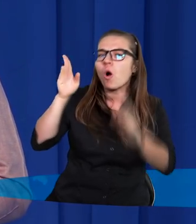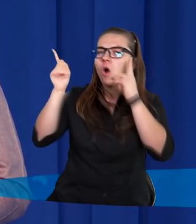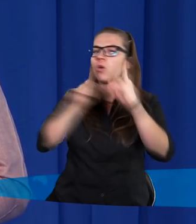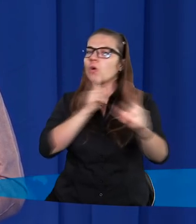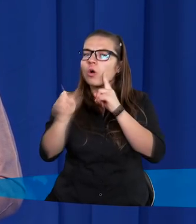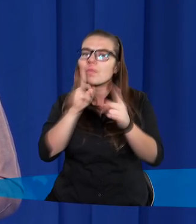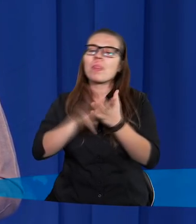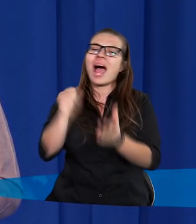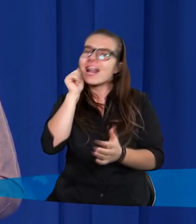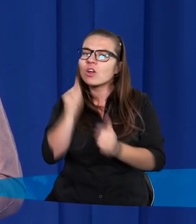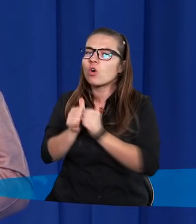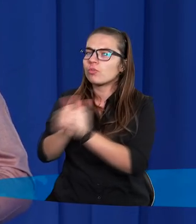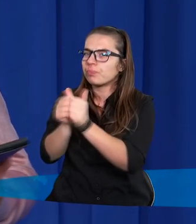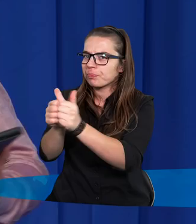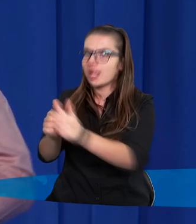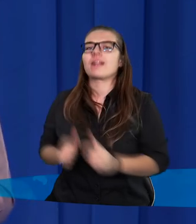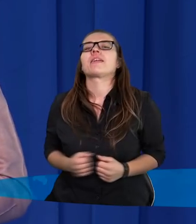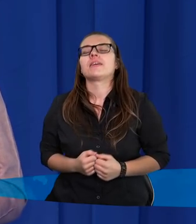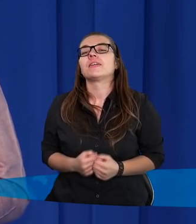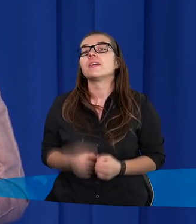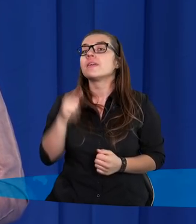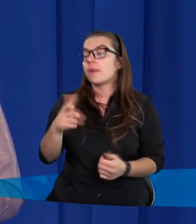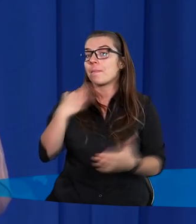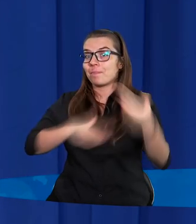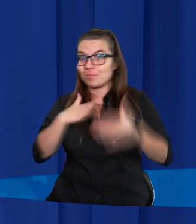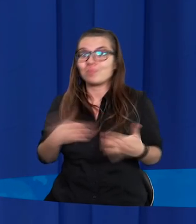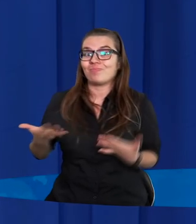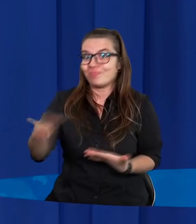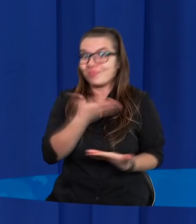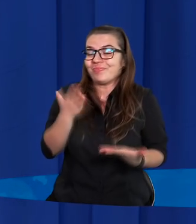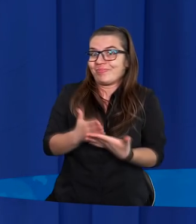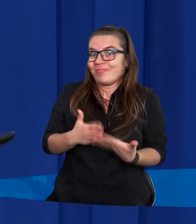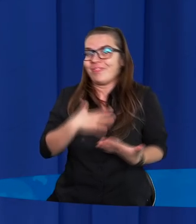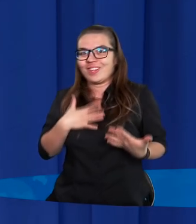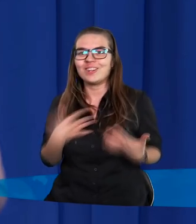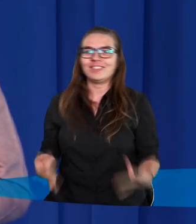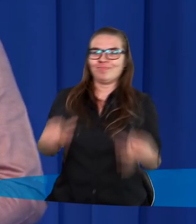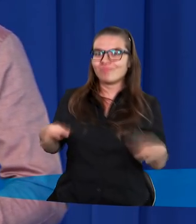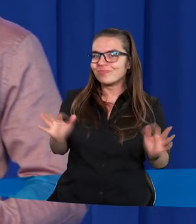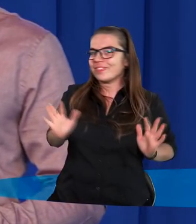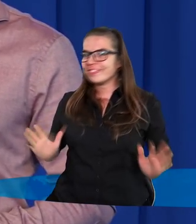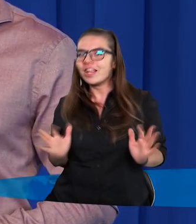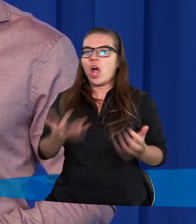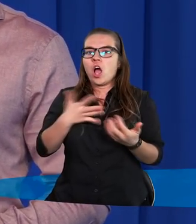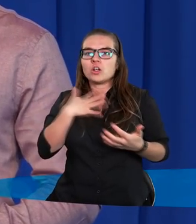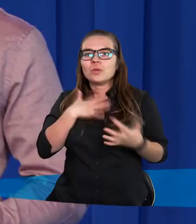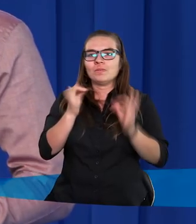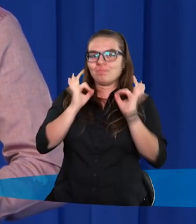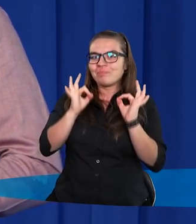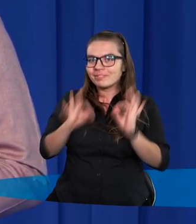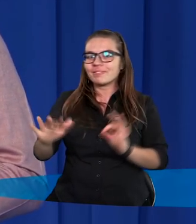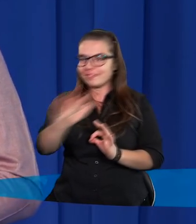na co dzień. Zatem, mili Państwo, już się robi tak swobodnie i wieczór nam się rozgrzewa.